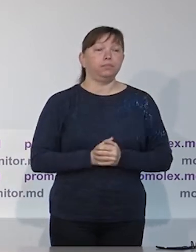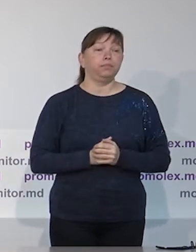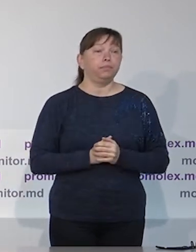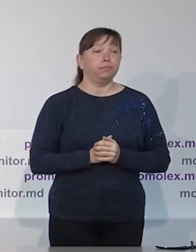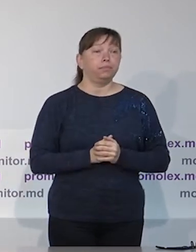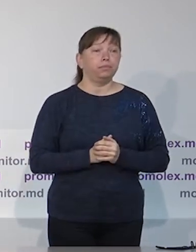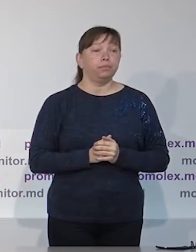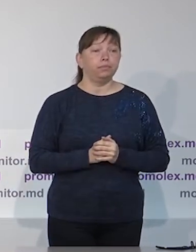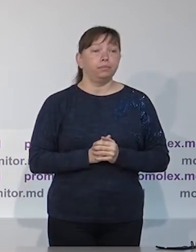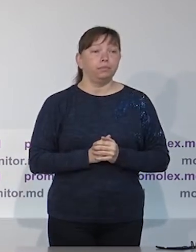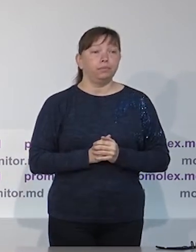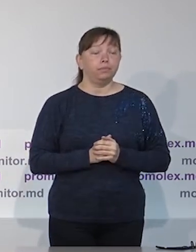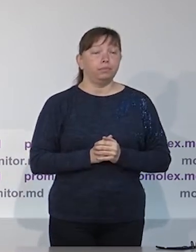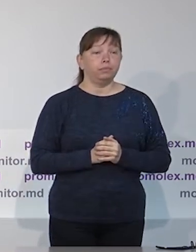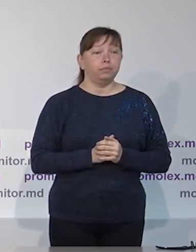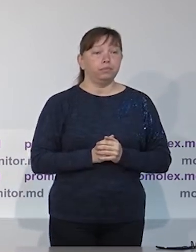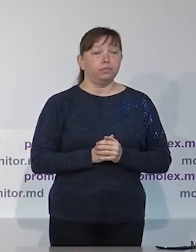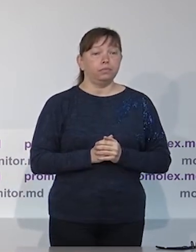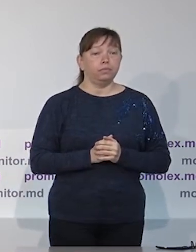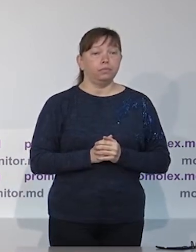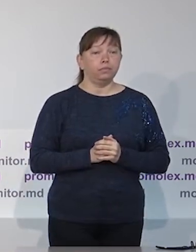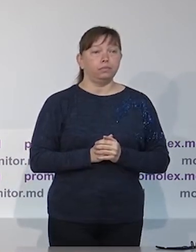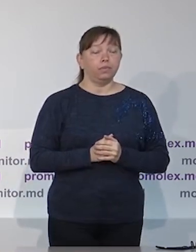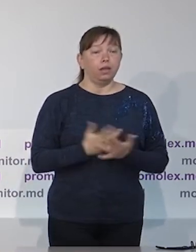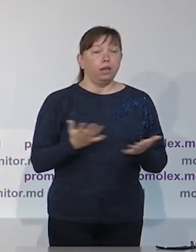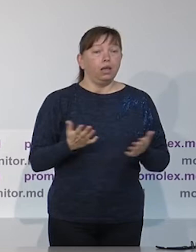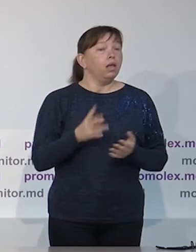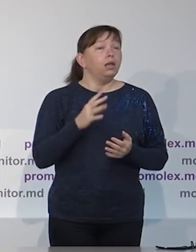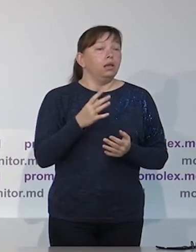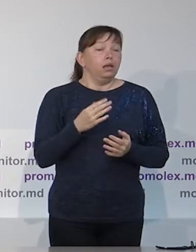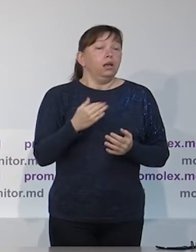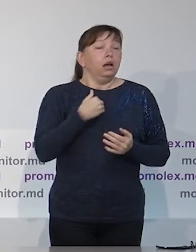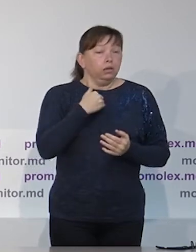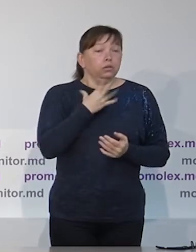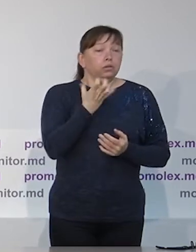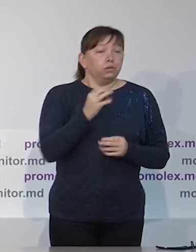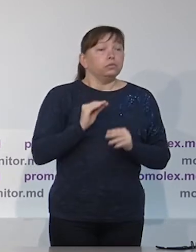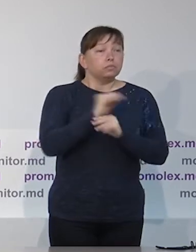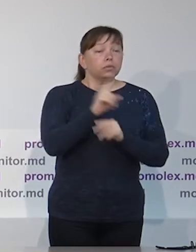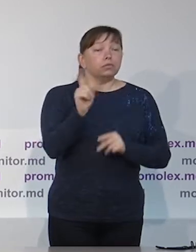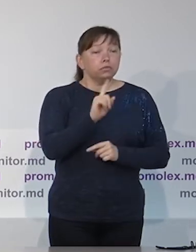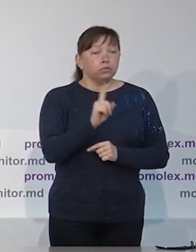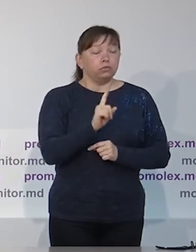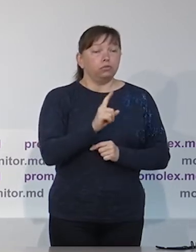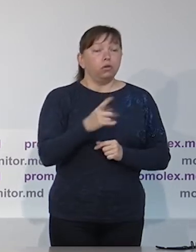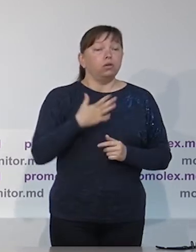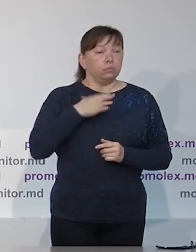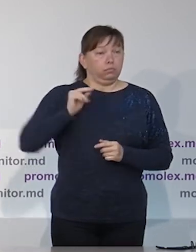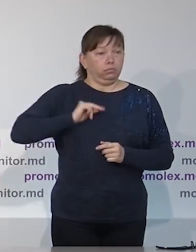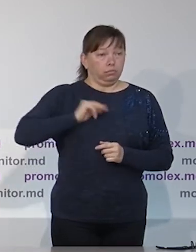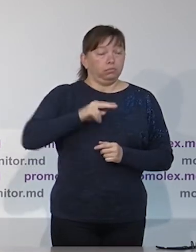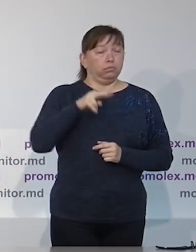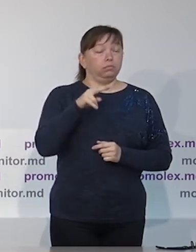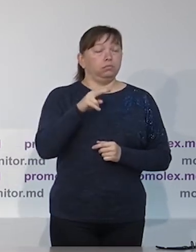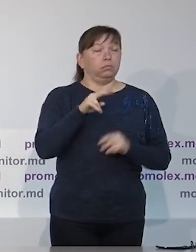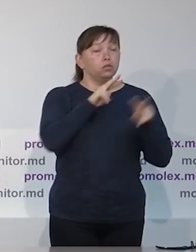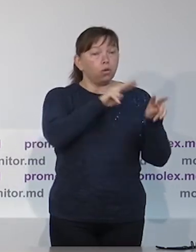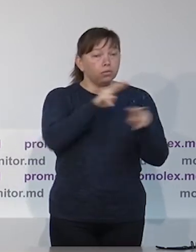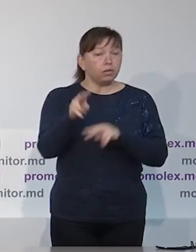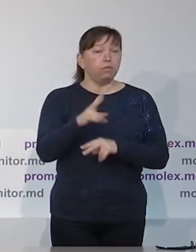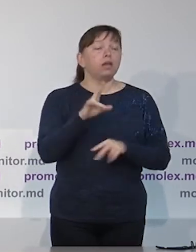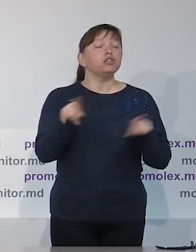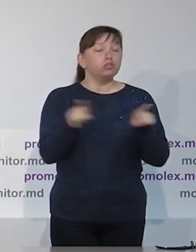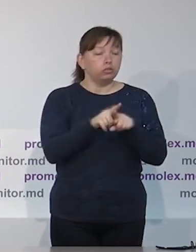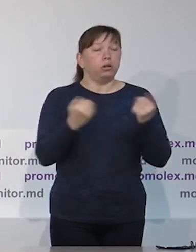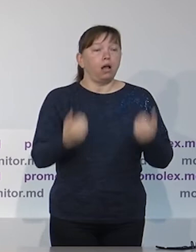обращений от граждан, а также это можно сделать на странице ассоциации промолекс. Миссия по наблюдению